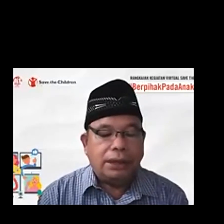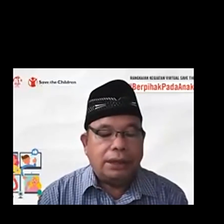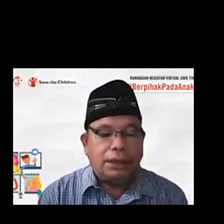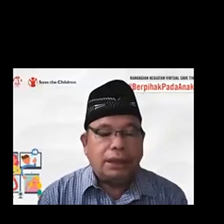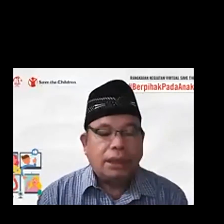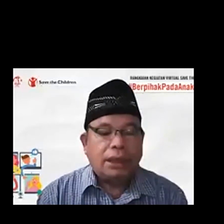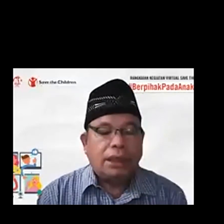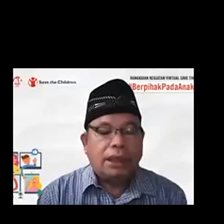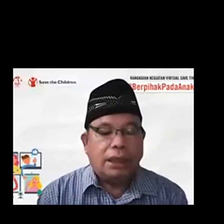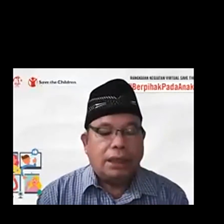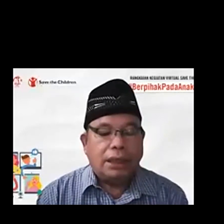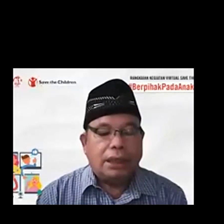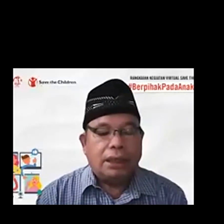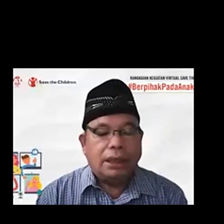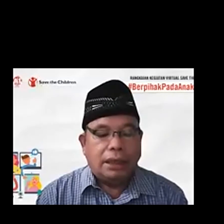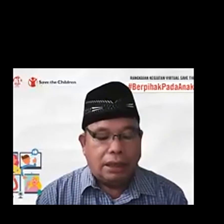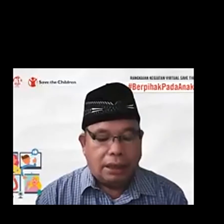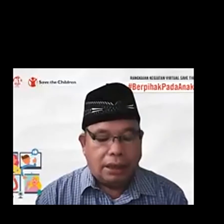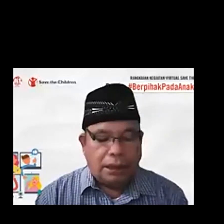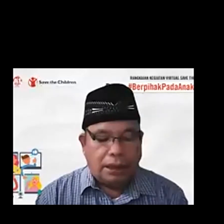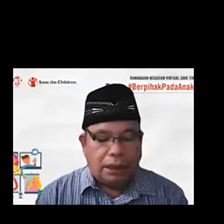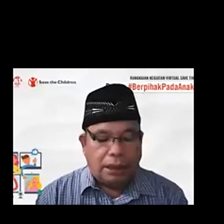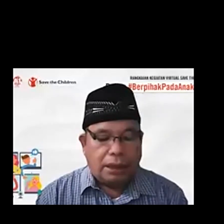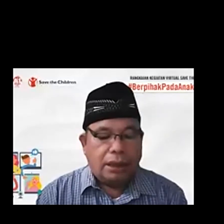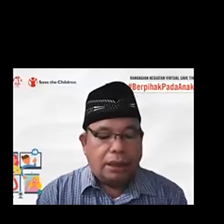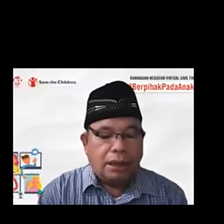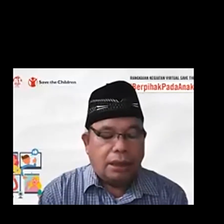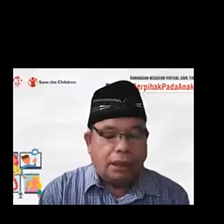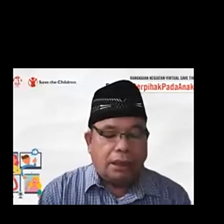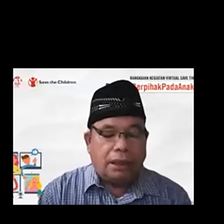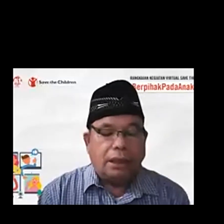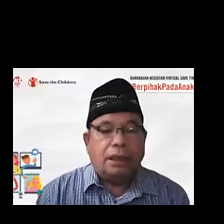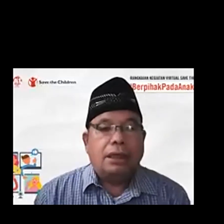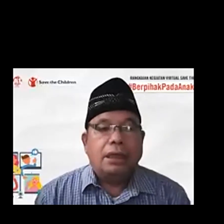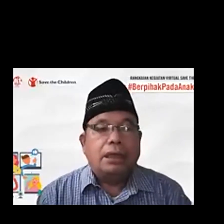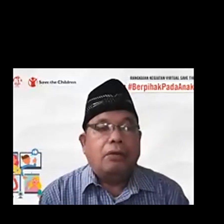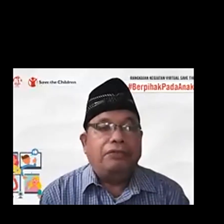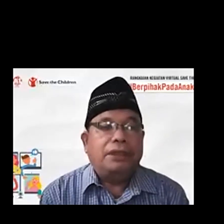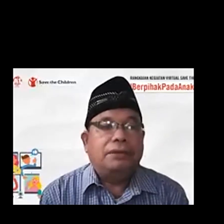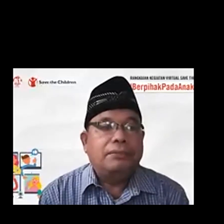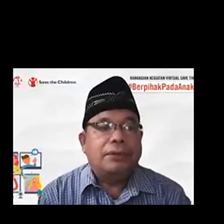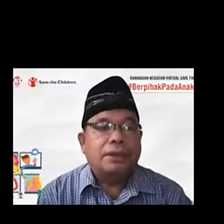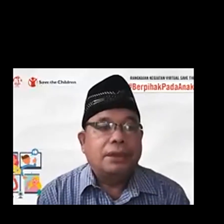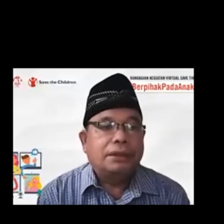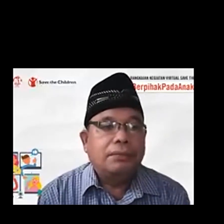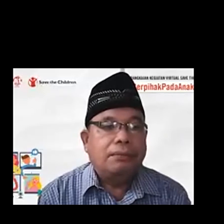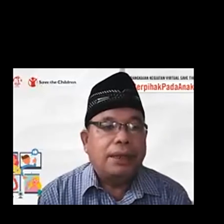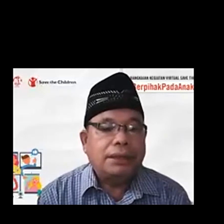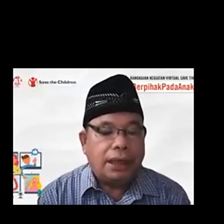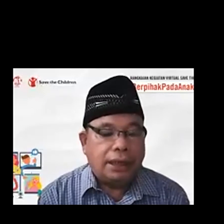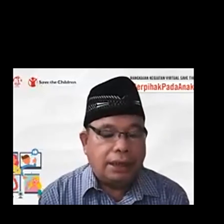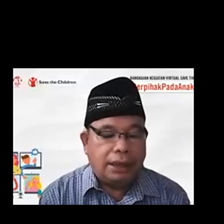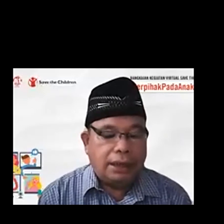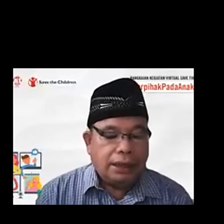kondisi COVID-19